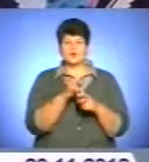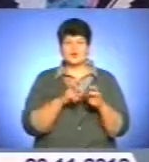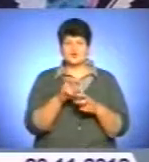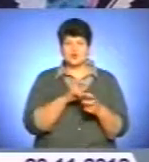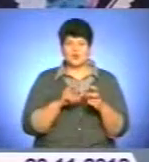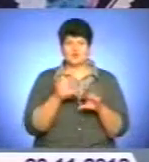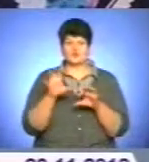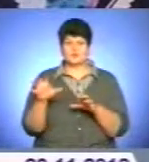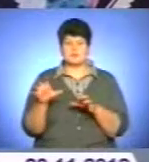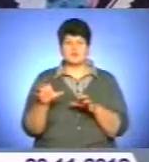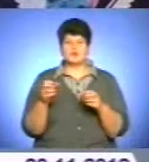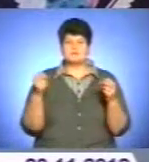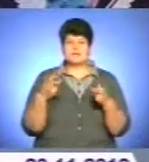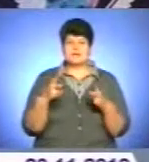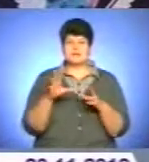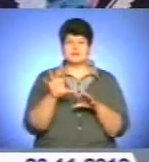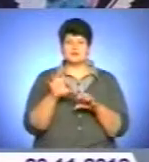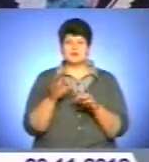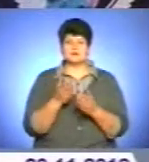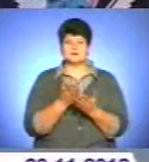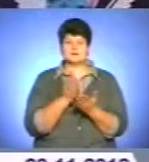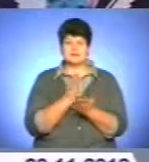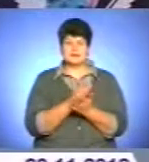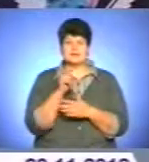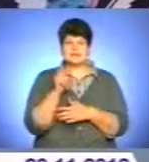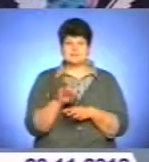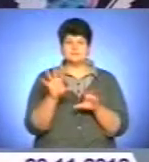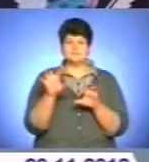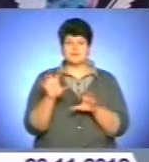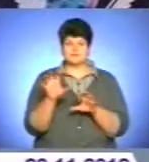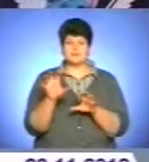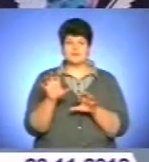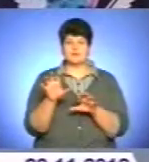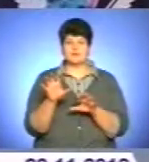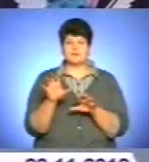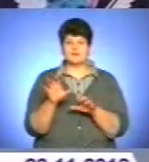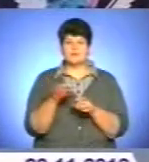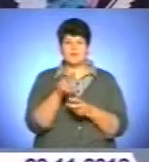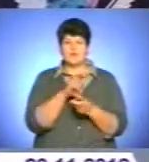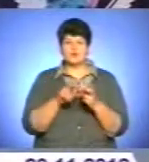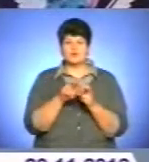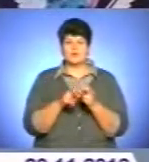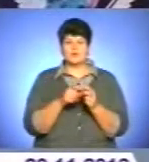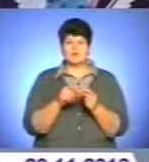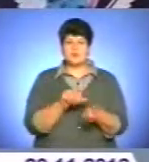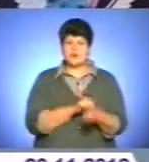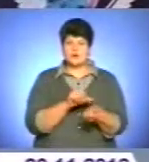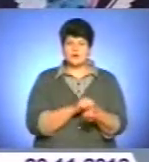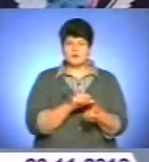До спеціальних собак відносяться собаки по пошуку наркотичних засобів, а також